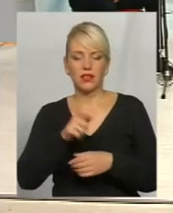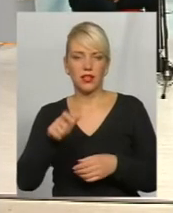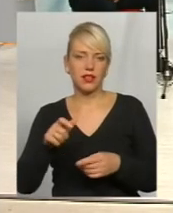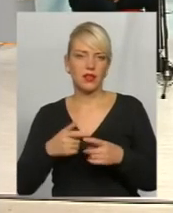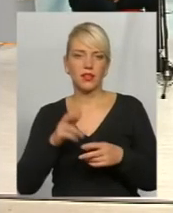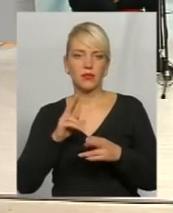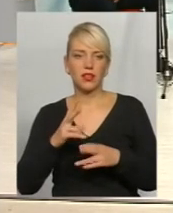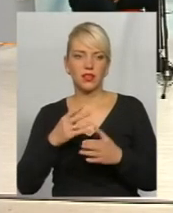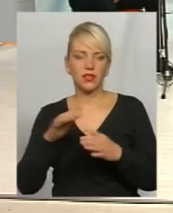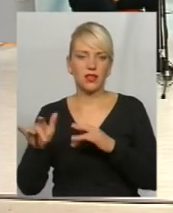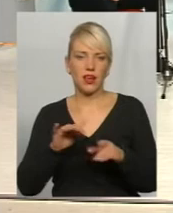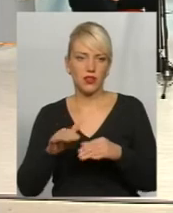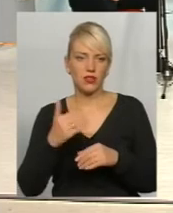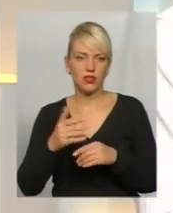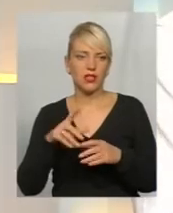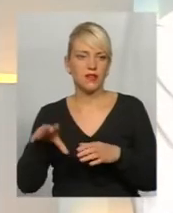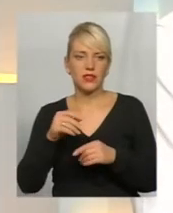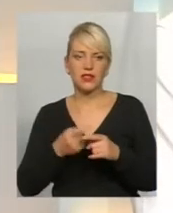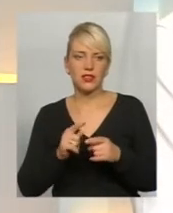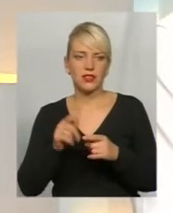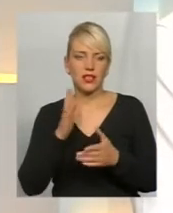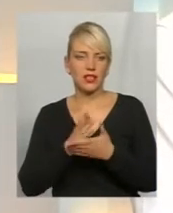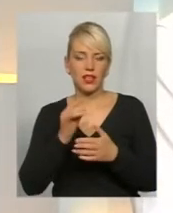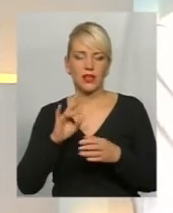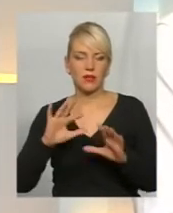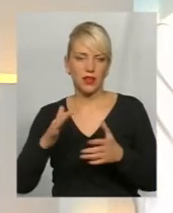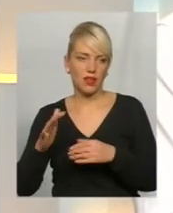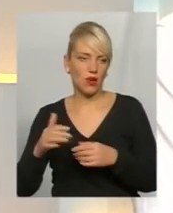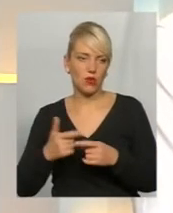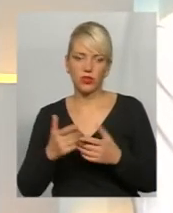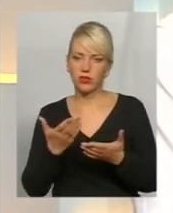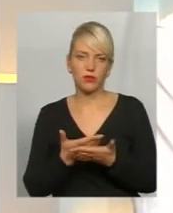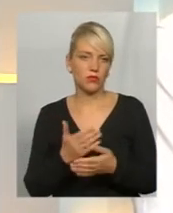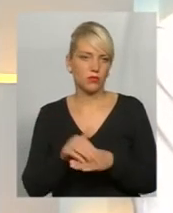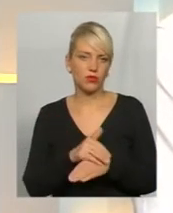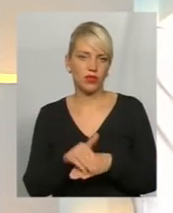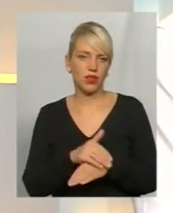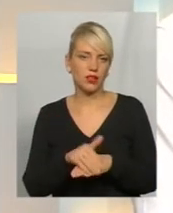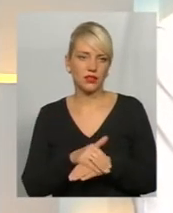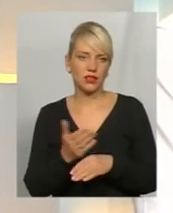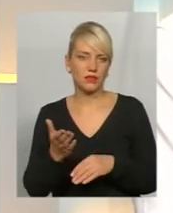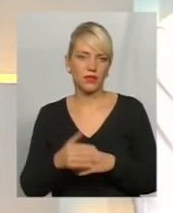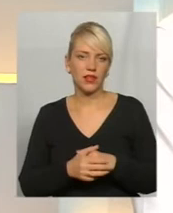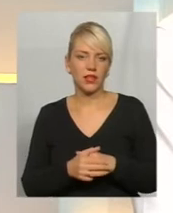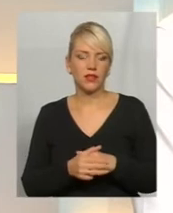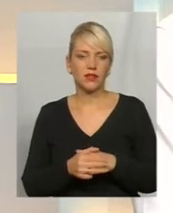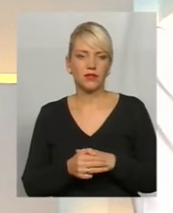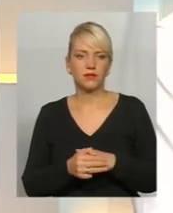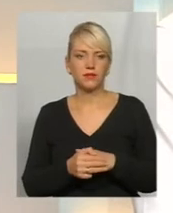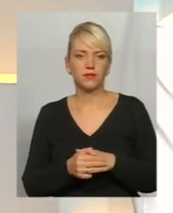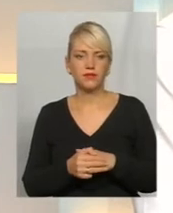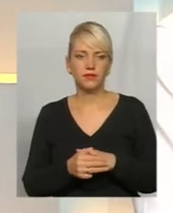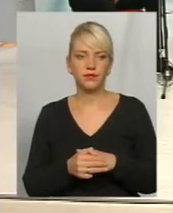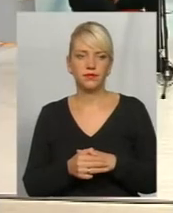лояльністю клієнтів. Тобто це все є при наводі, і при хворонниками цих страхових компаній виступати у неземні юридичні особи?